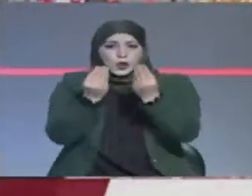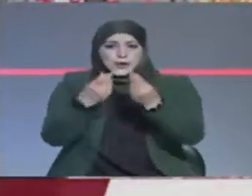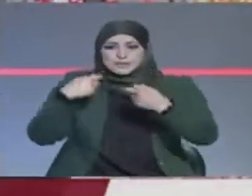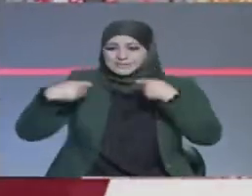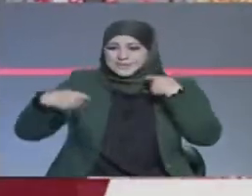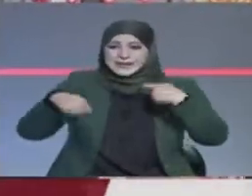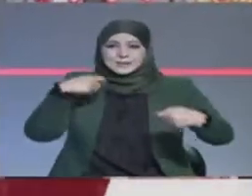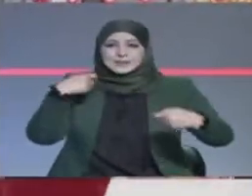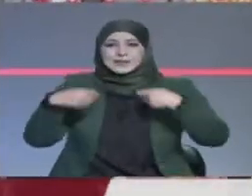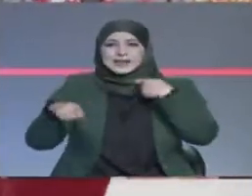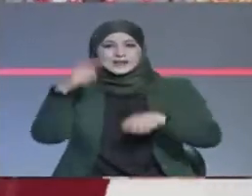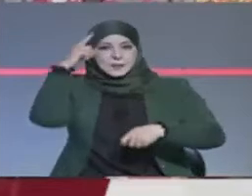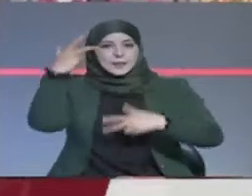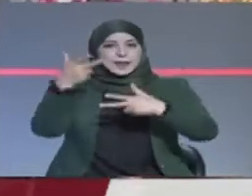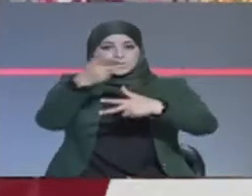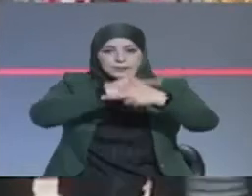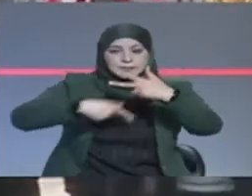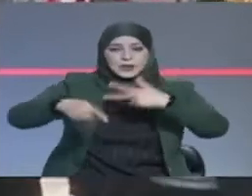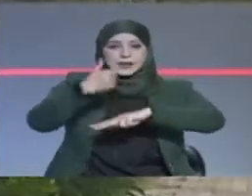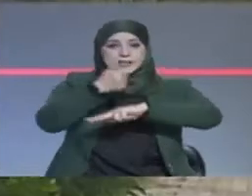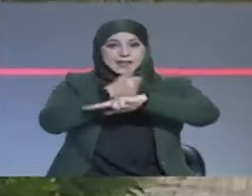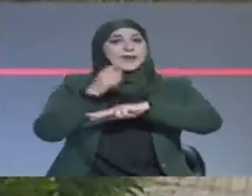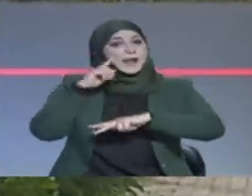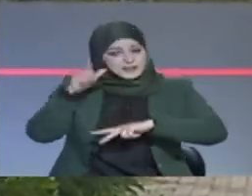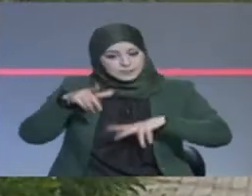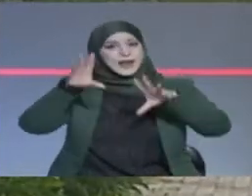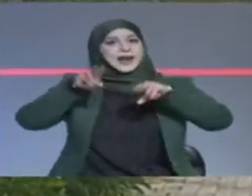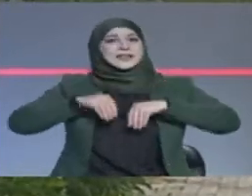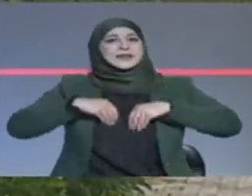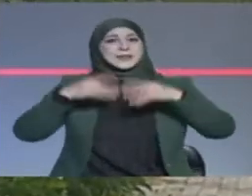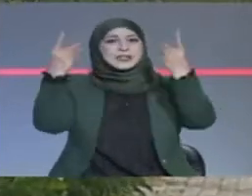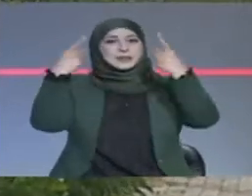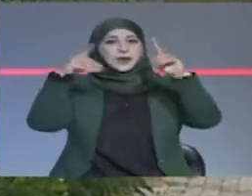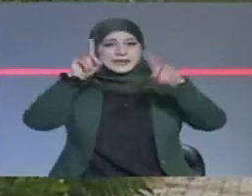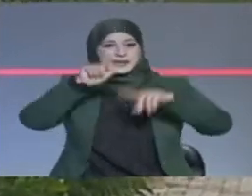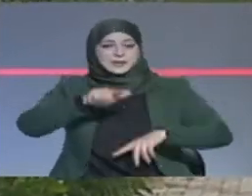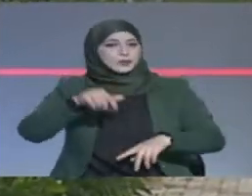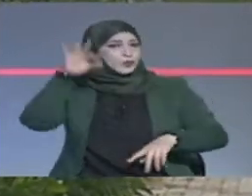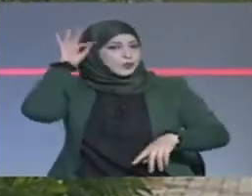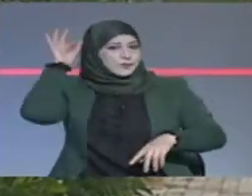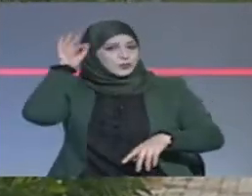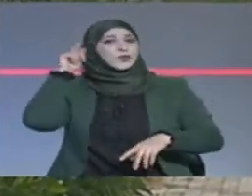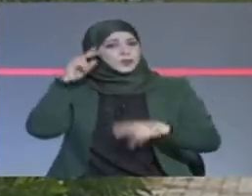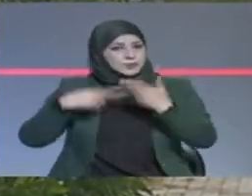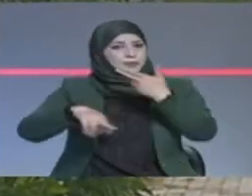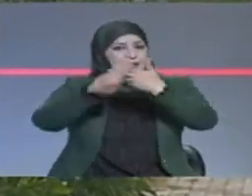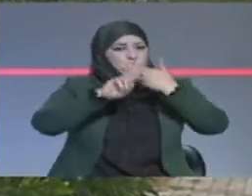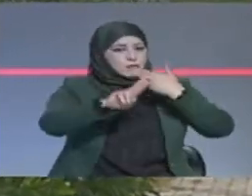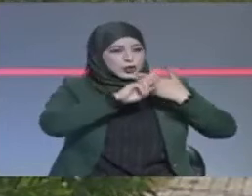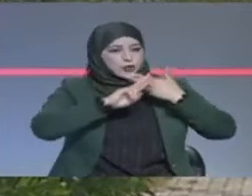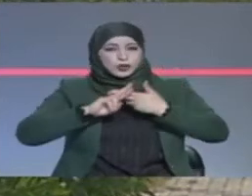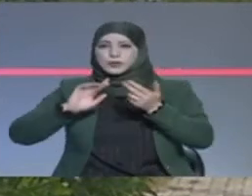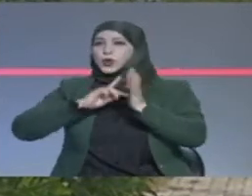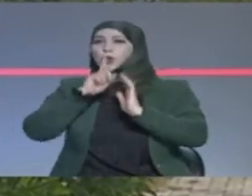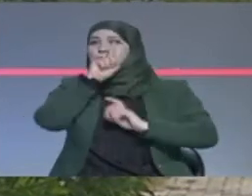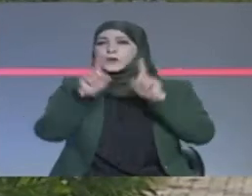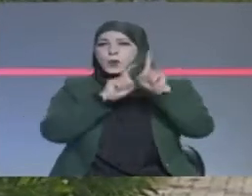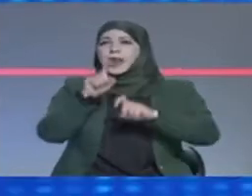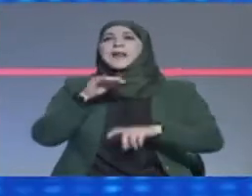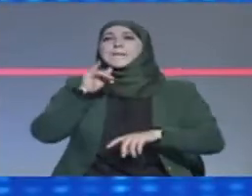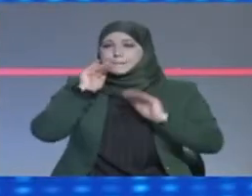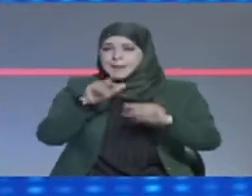مكونات الحكم والقبول بمبادئ الديمقراطية القائمة على إيجاد أجوبة حتى للأسئلة الممنوعة